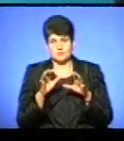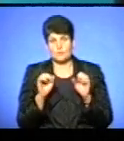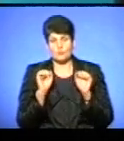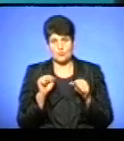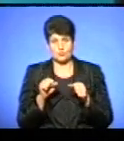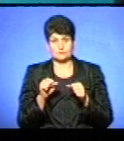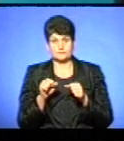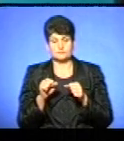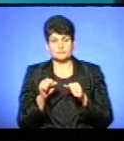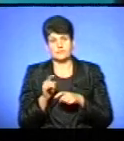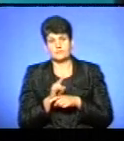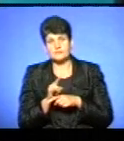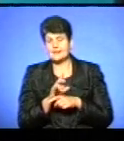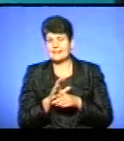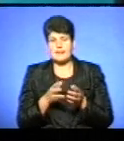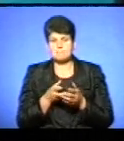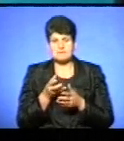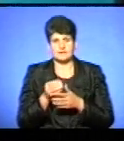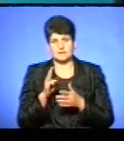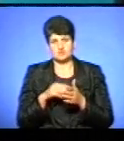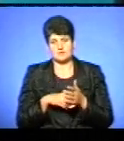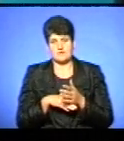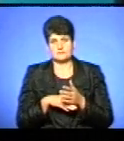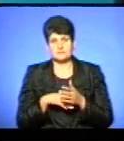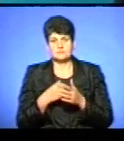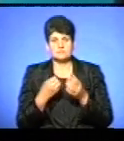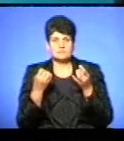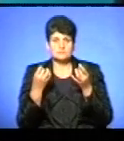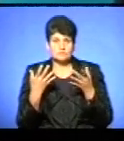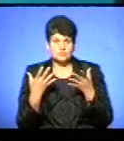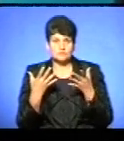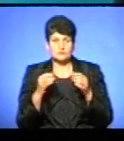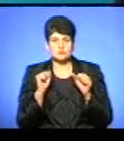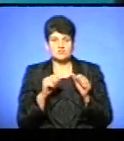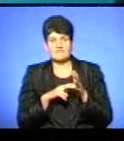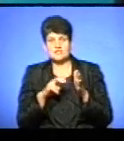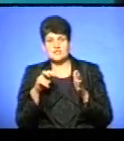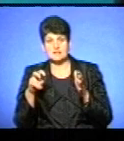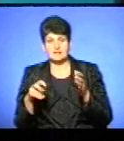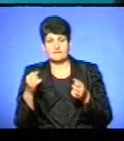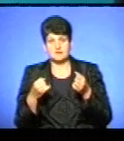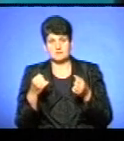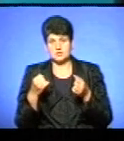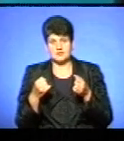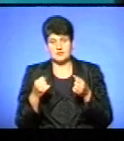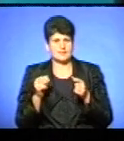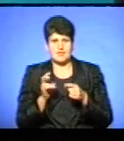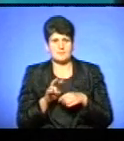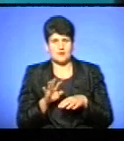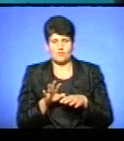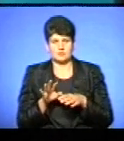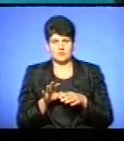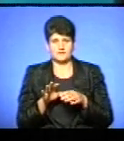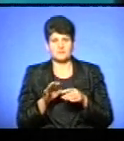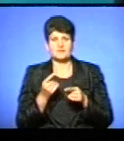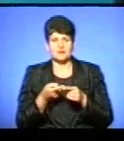не платити штраф, коли неправильно припаркувався, тому що просто відійте від своєї машини, якщо вона неправильно припаркована, не підходити. Насправді це